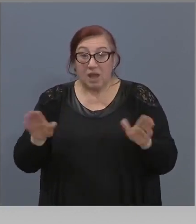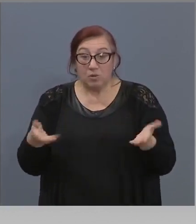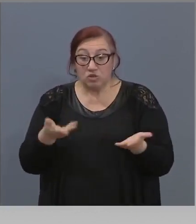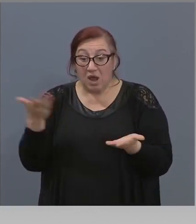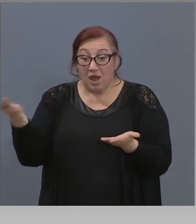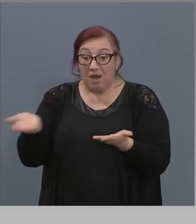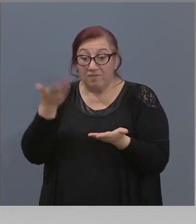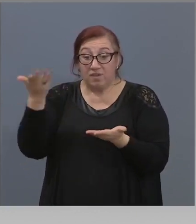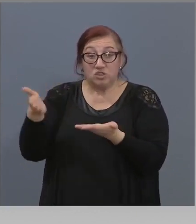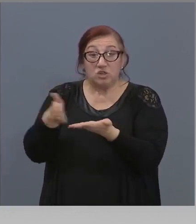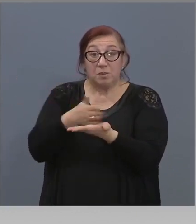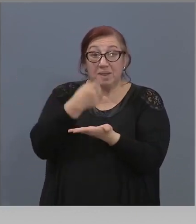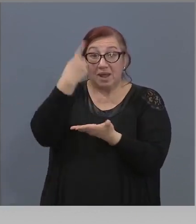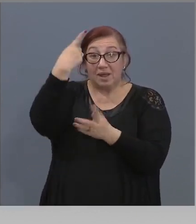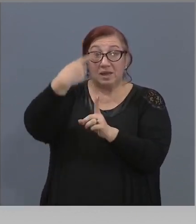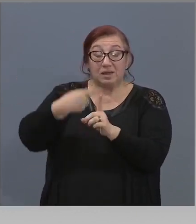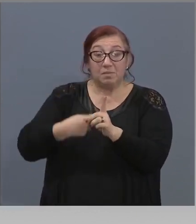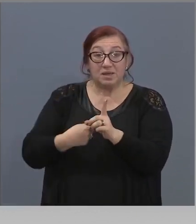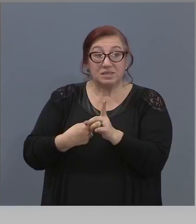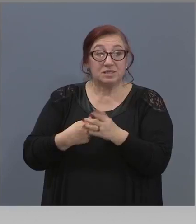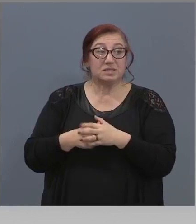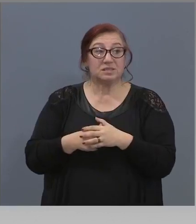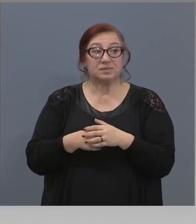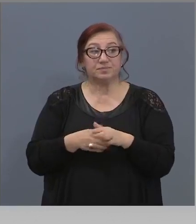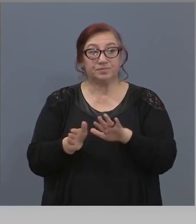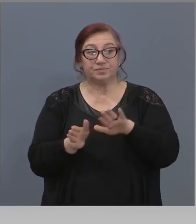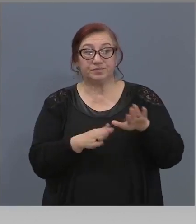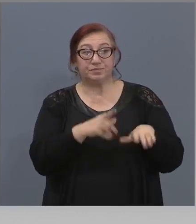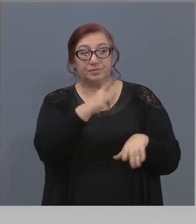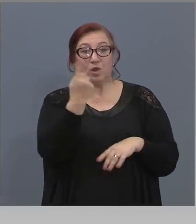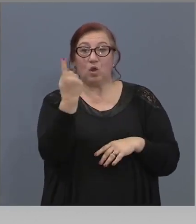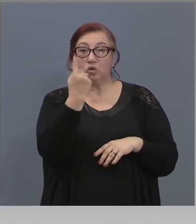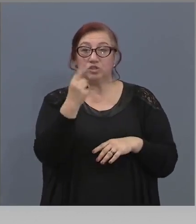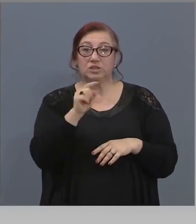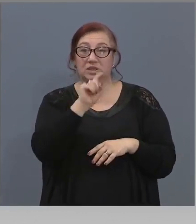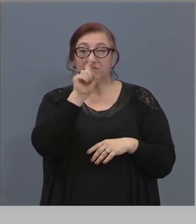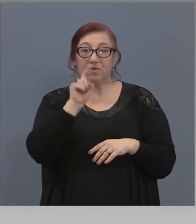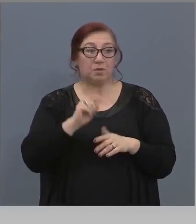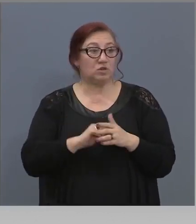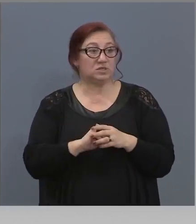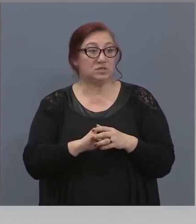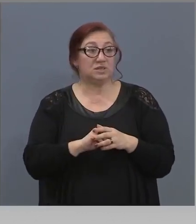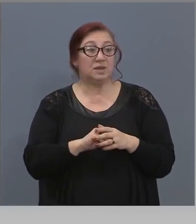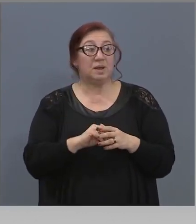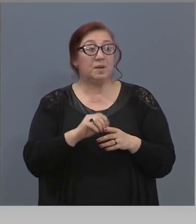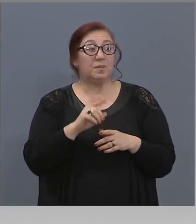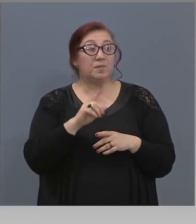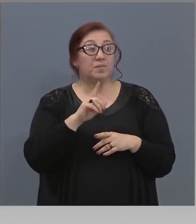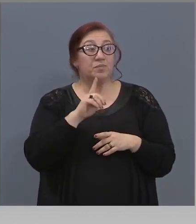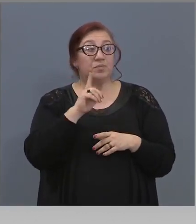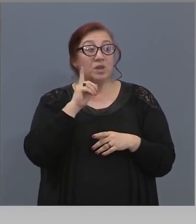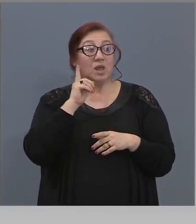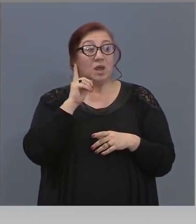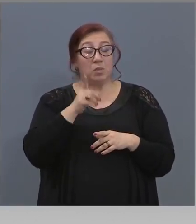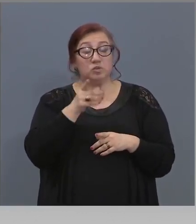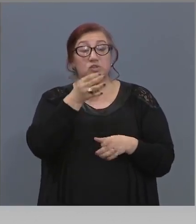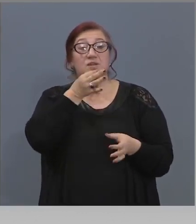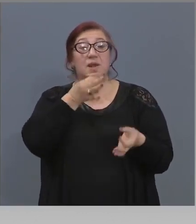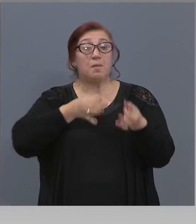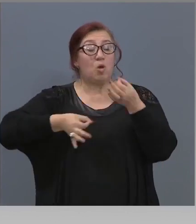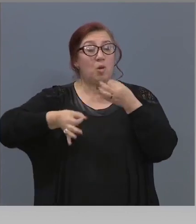А ние сме минали един месец. Може ли аз да ви ядосам малко? Може ли да ми обясните по каква